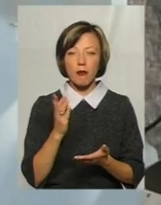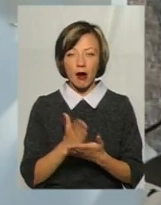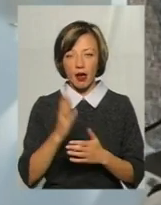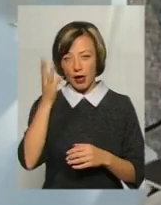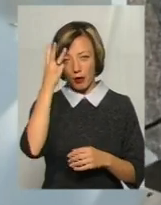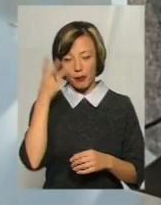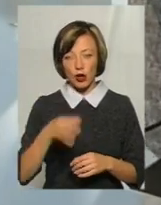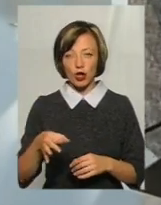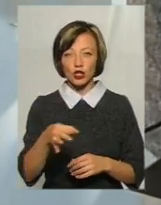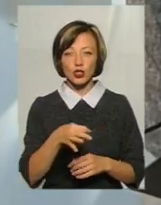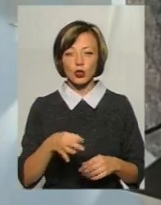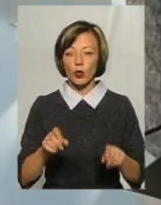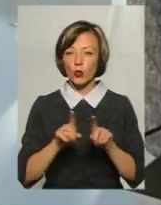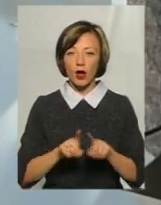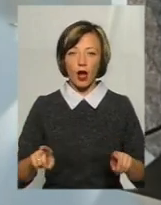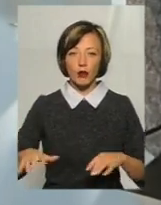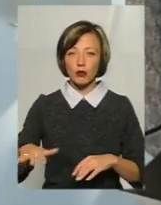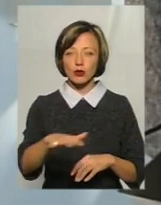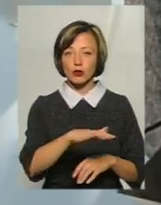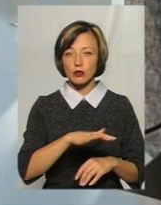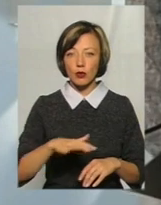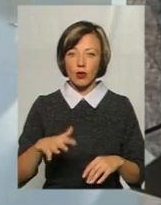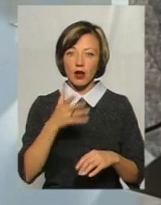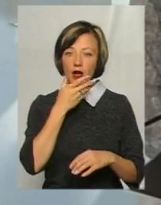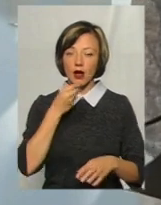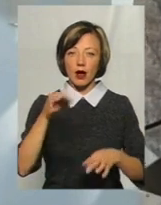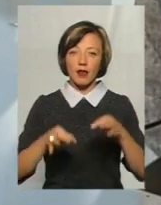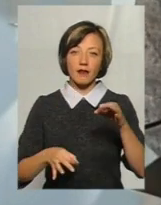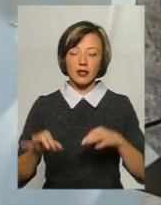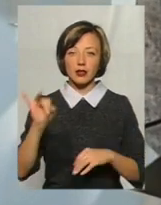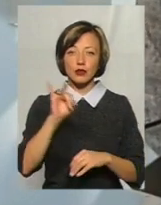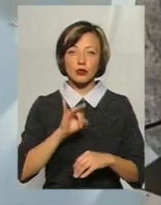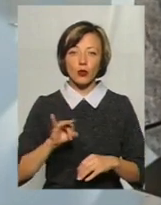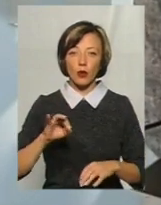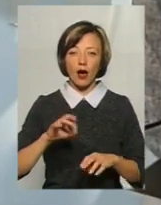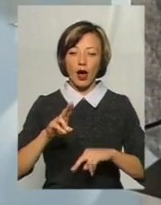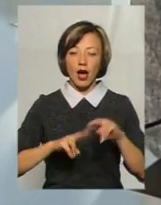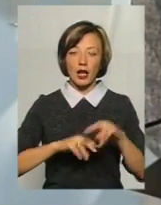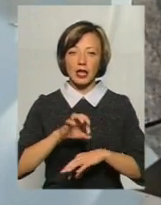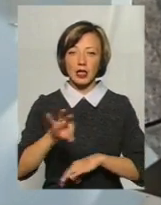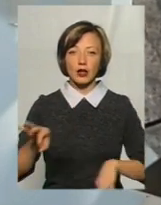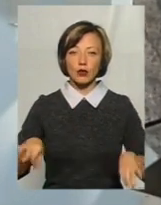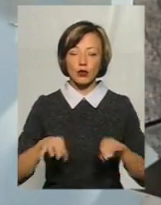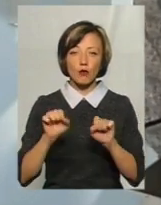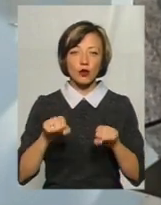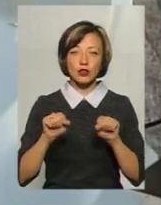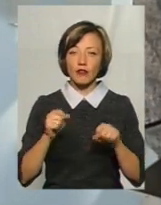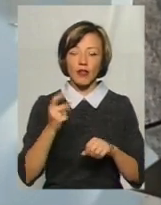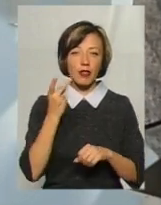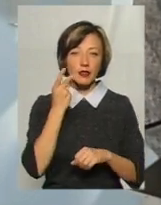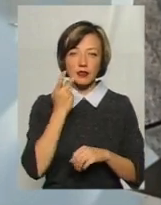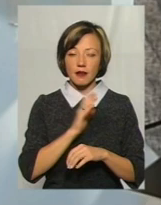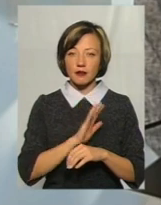унікальні простори, унікальні краєвиди, унікальну історію, архітектуру. Можливо, не завжди вона в тому